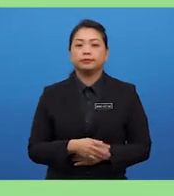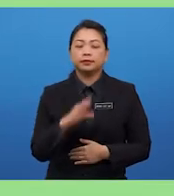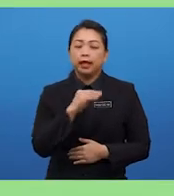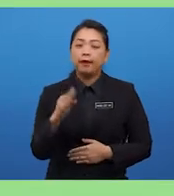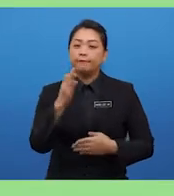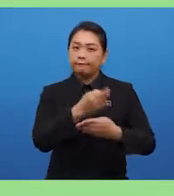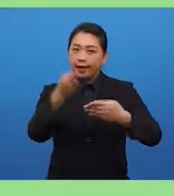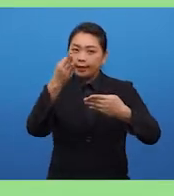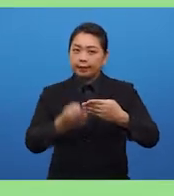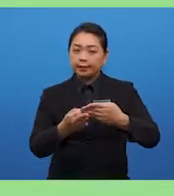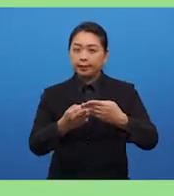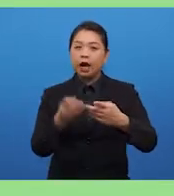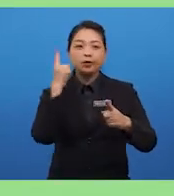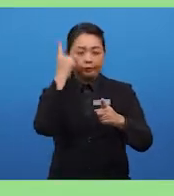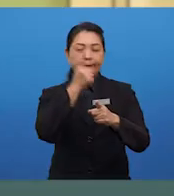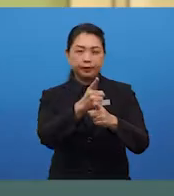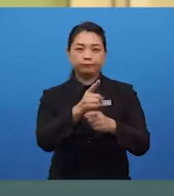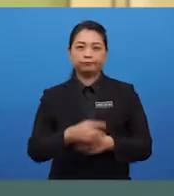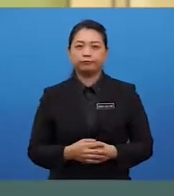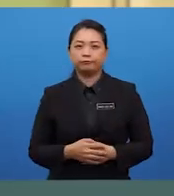finally, agreement.